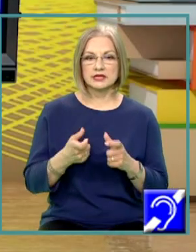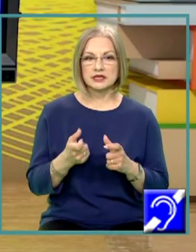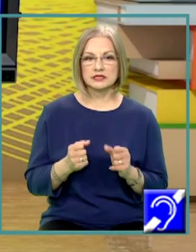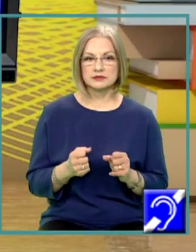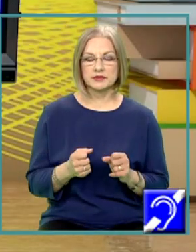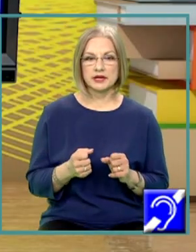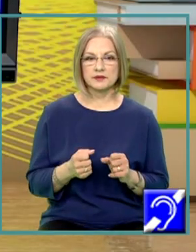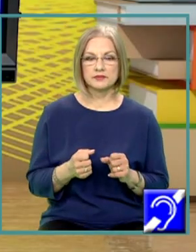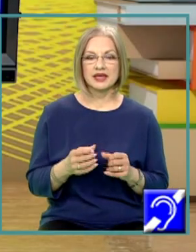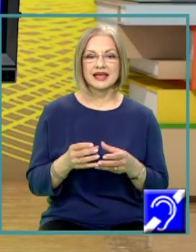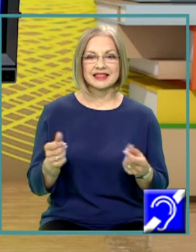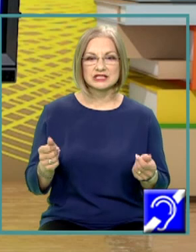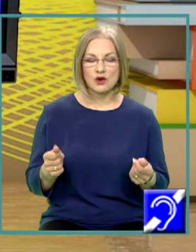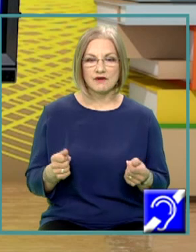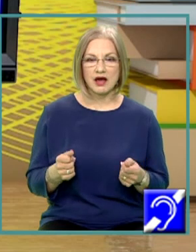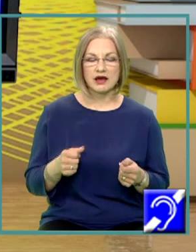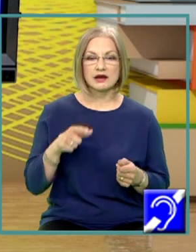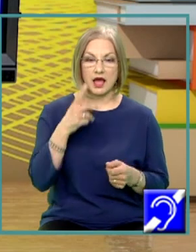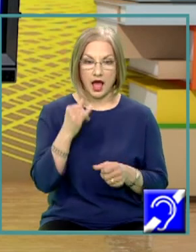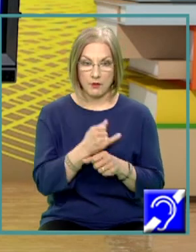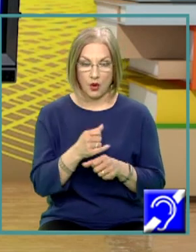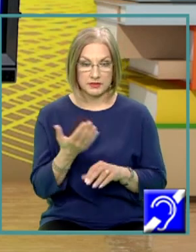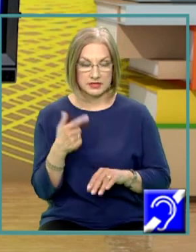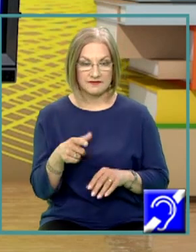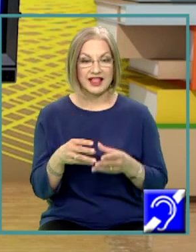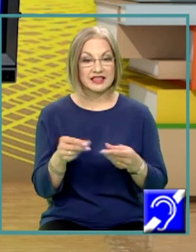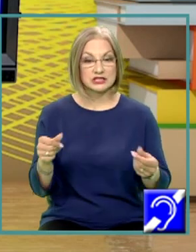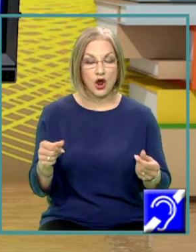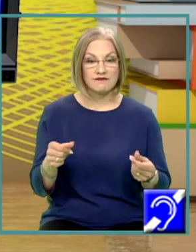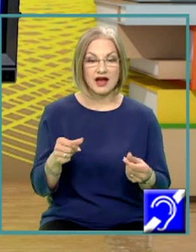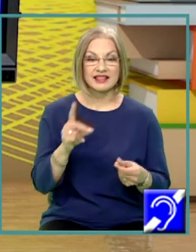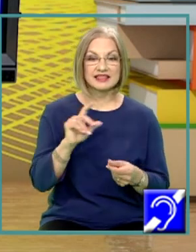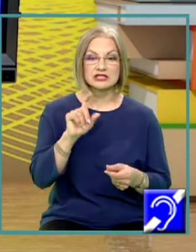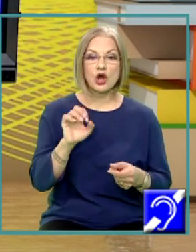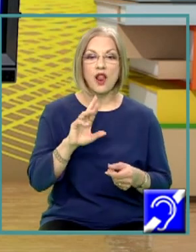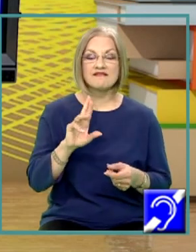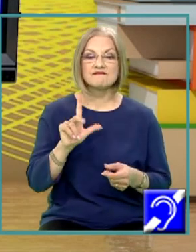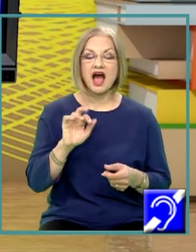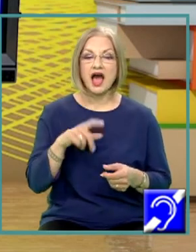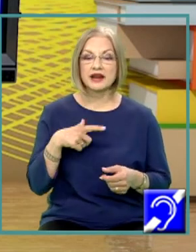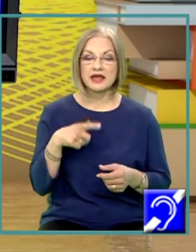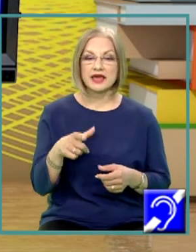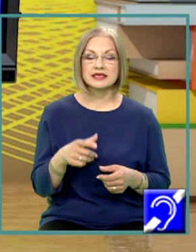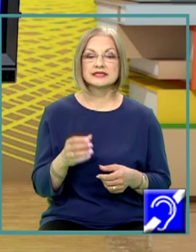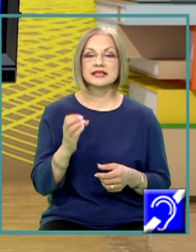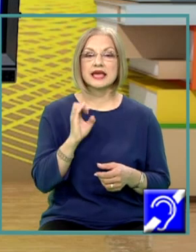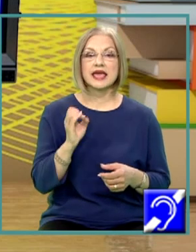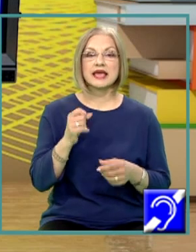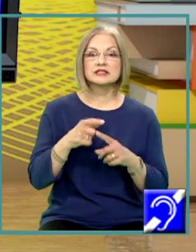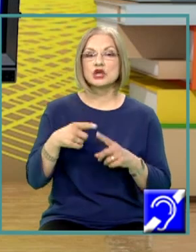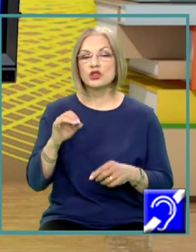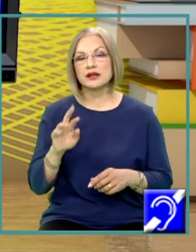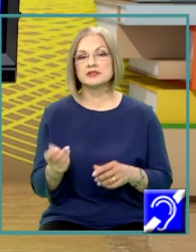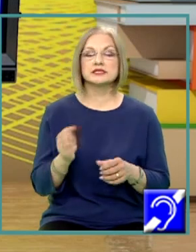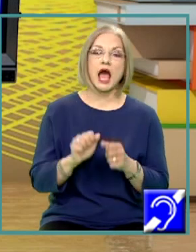dizolvare și am observat că dizolvarea poate fi exotermă sau endotermă. Așadar,